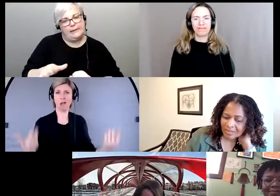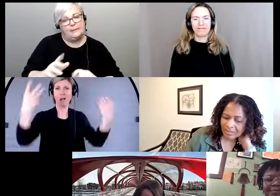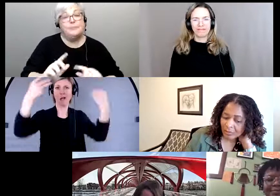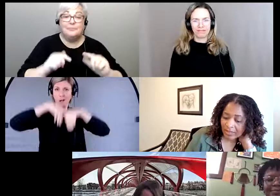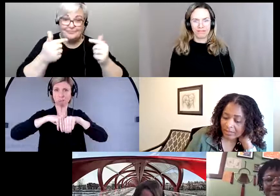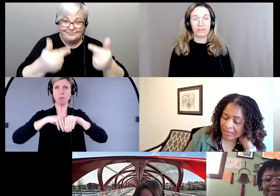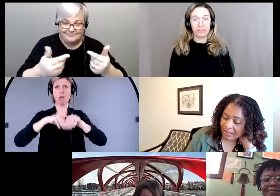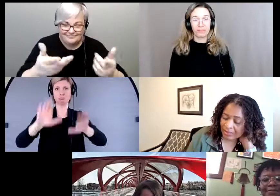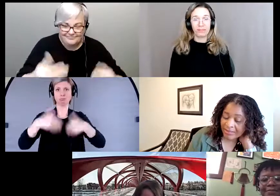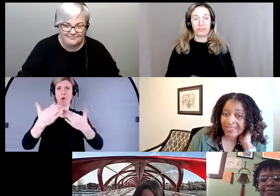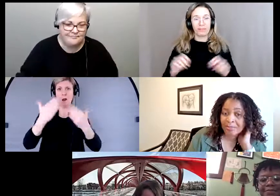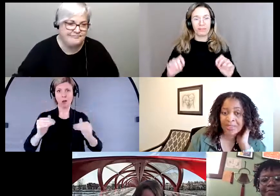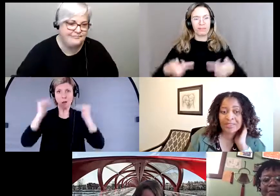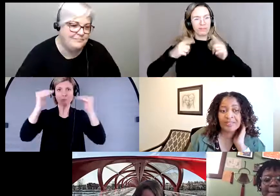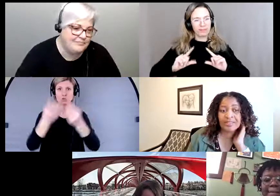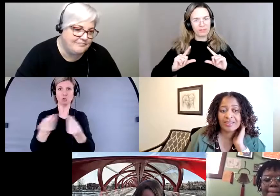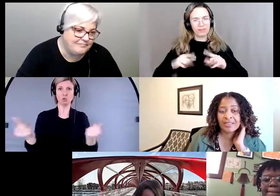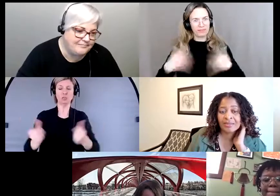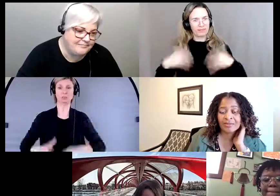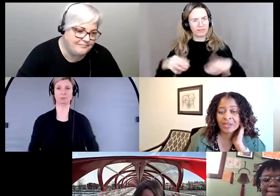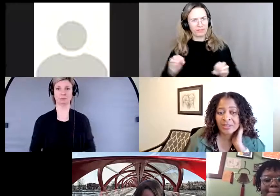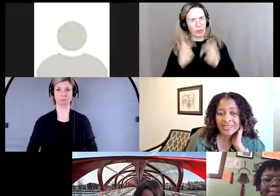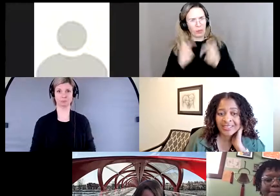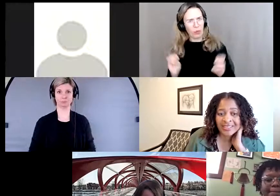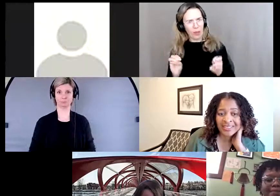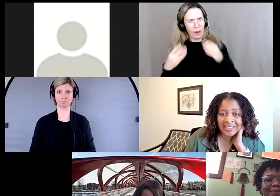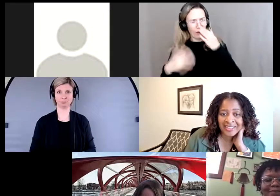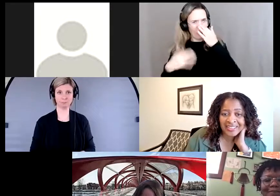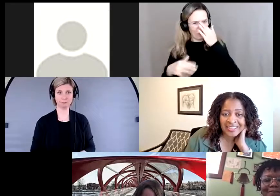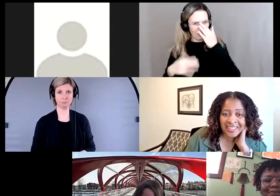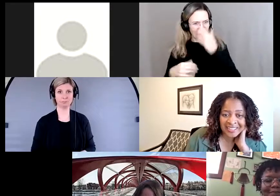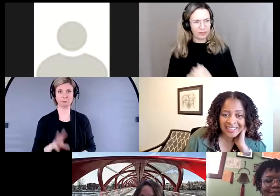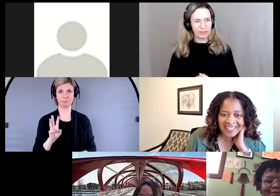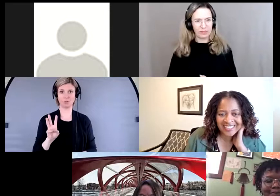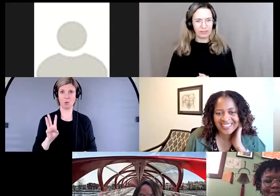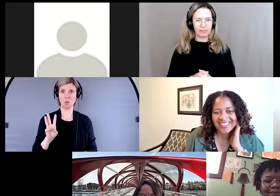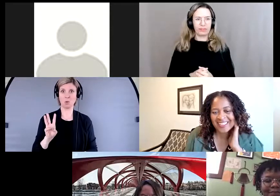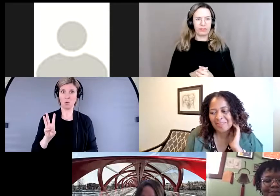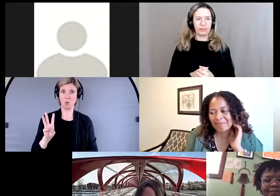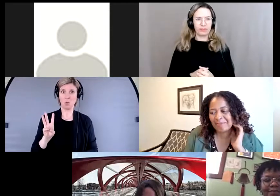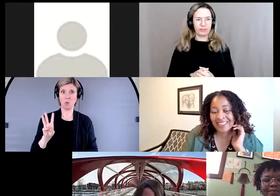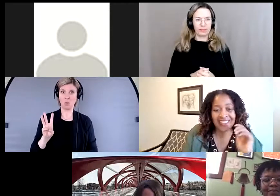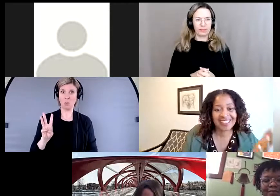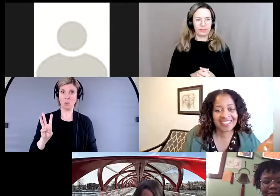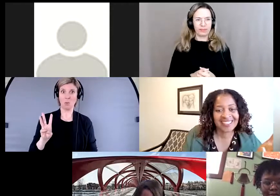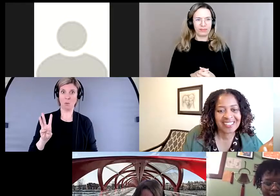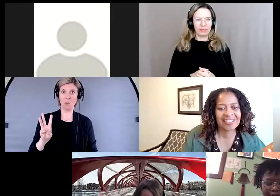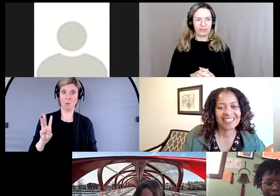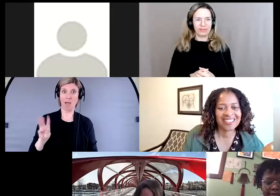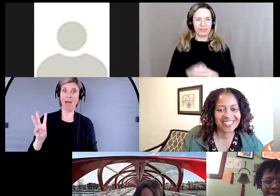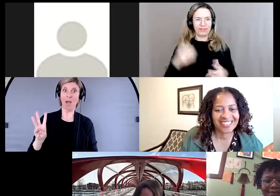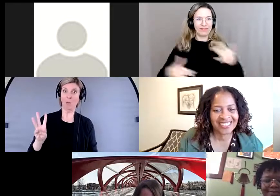Wow! This has been a truly engaging, enlightening, exciting